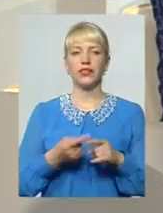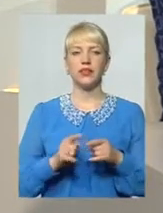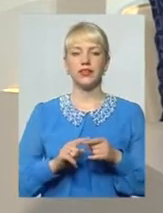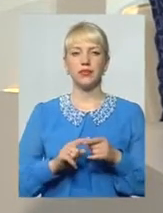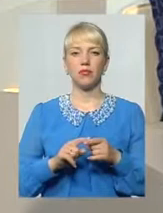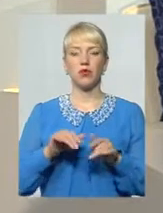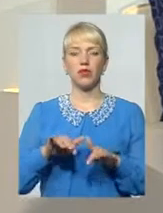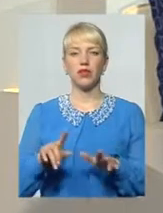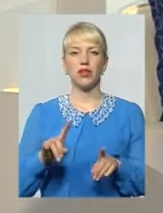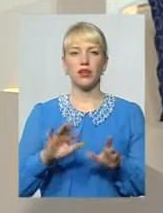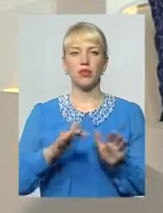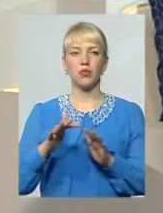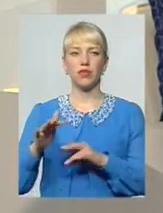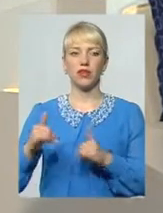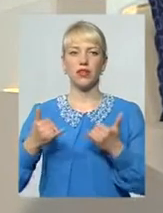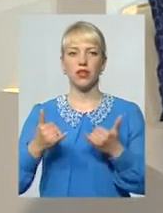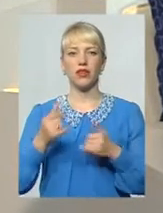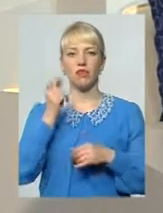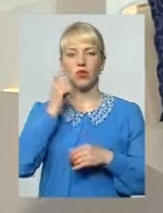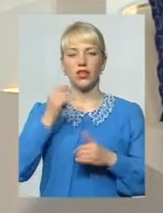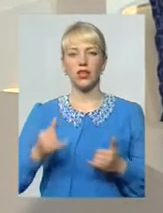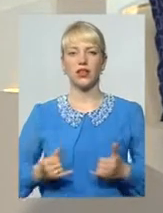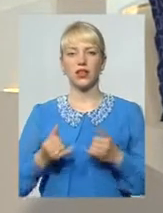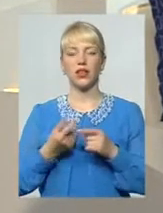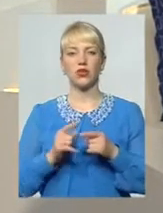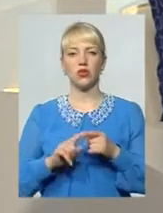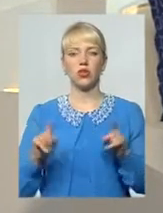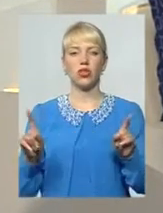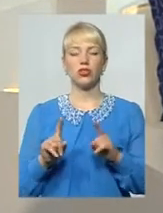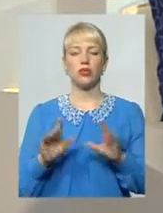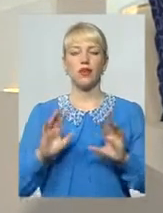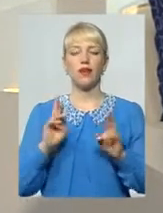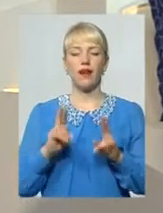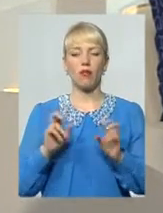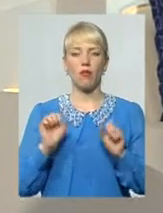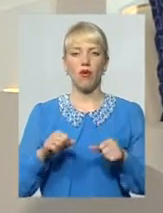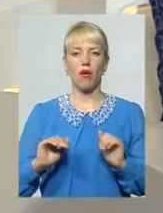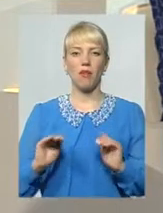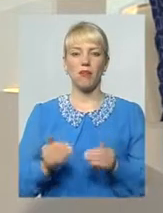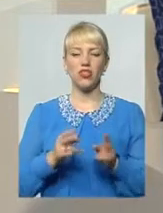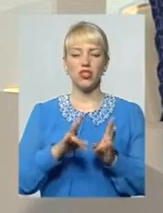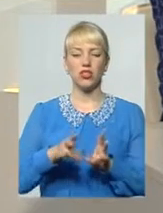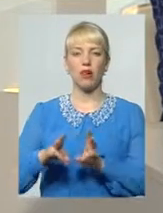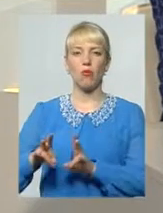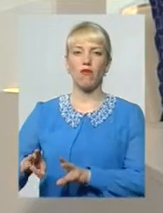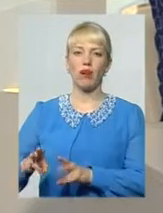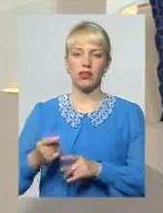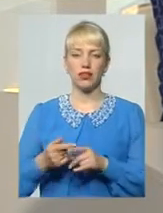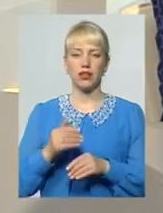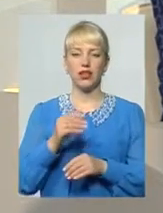події, які відбуваються нині в Україні Для того, аби якомога менше травмувати їх,